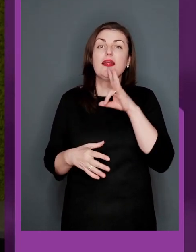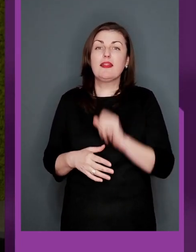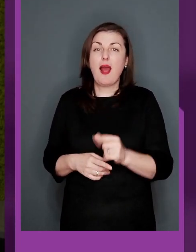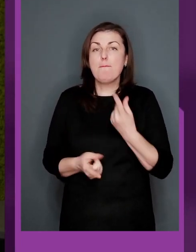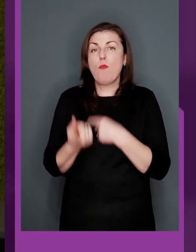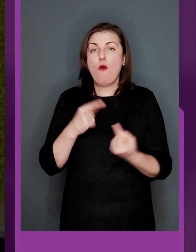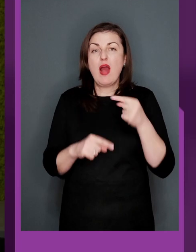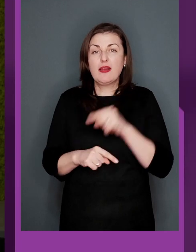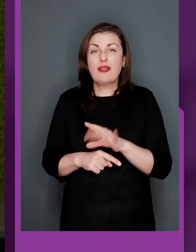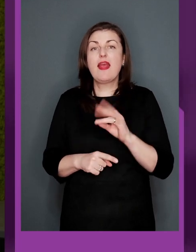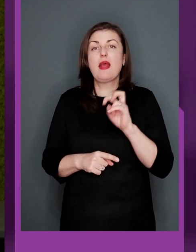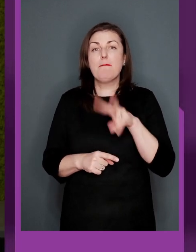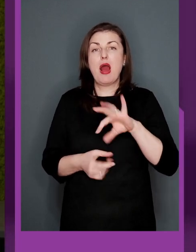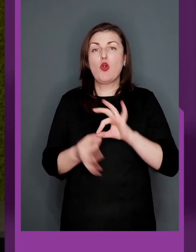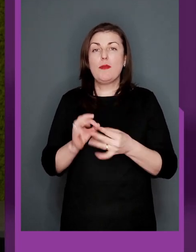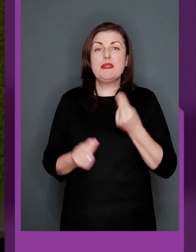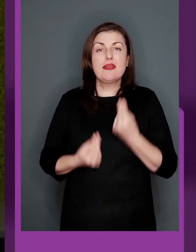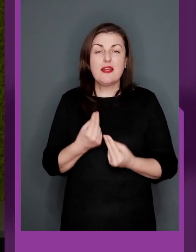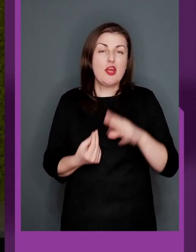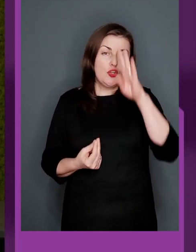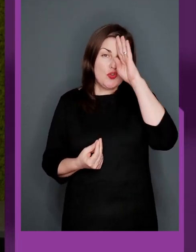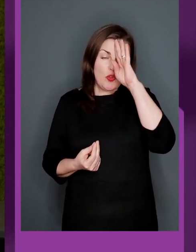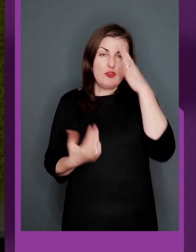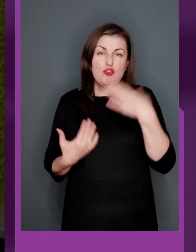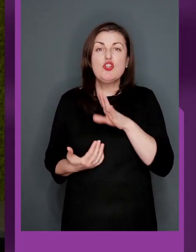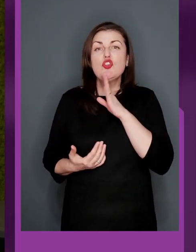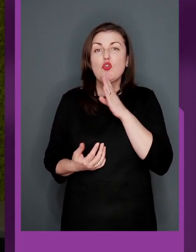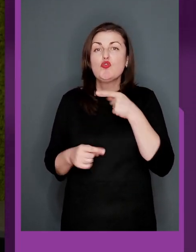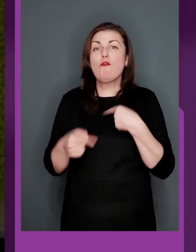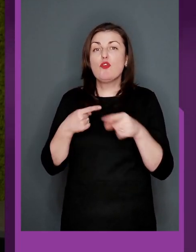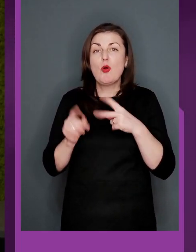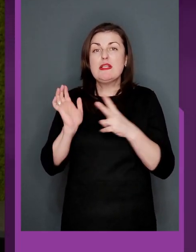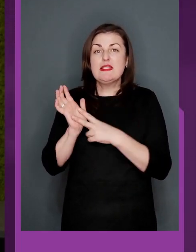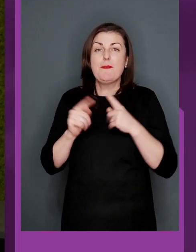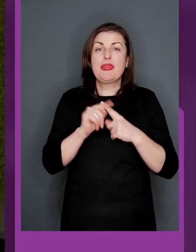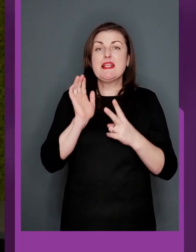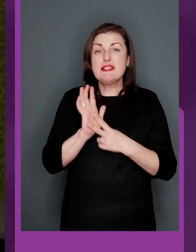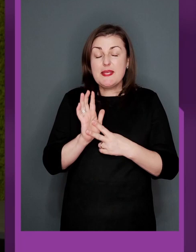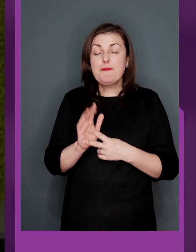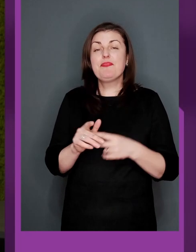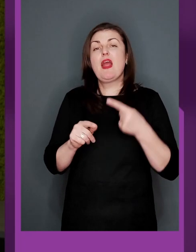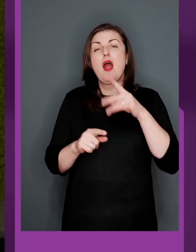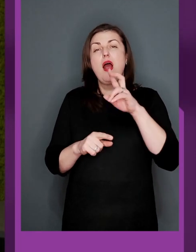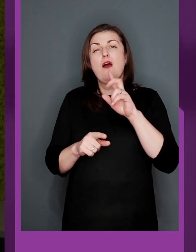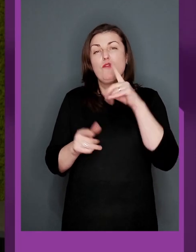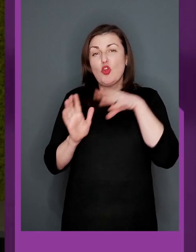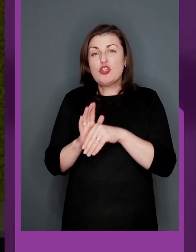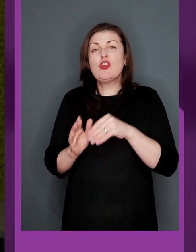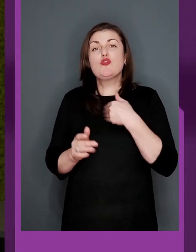повернення і на паралімпійські ігри і чоловічого і тепер жіночого футболу 7 на 7. В той же час, Богдане, хочу